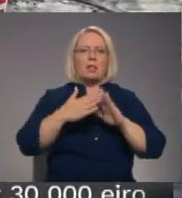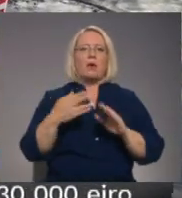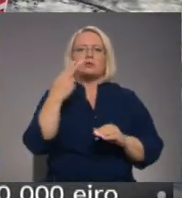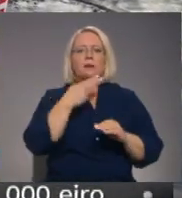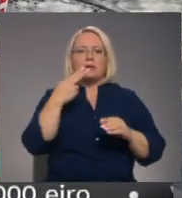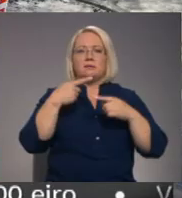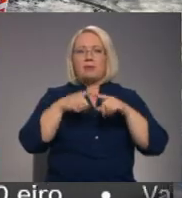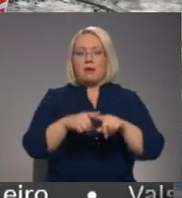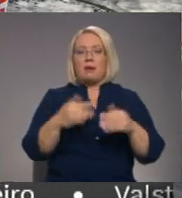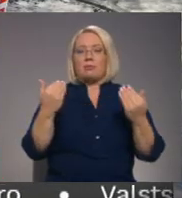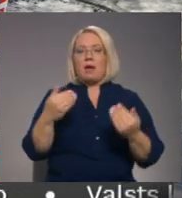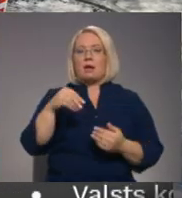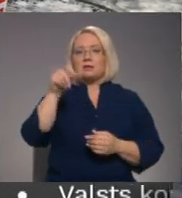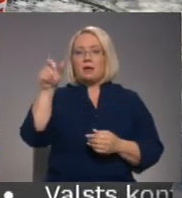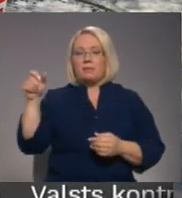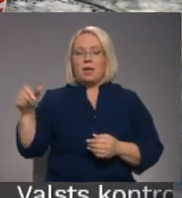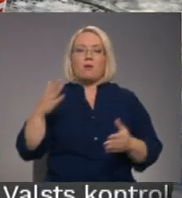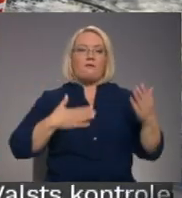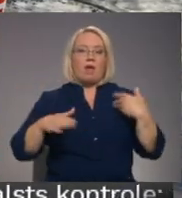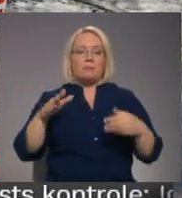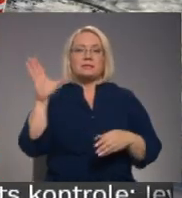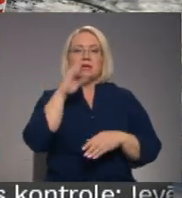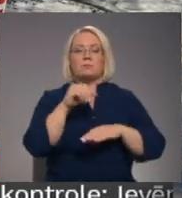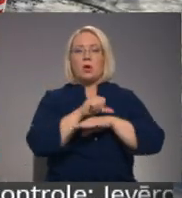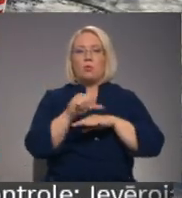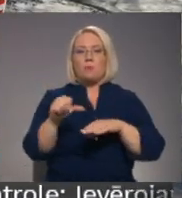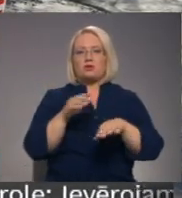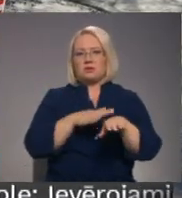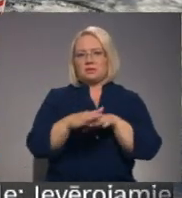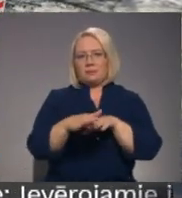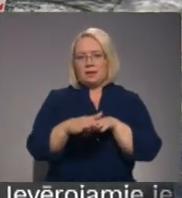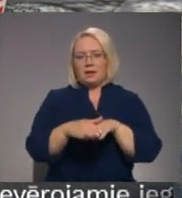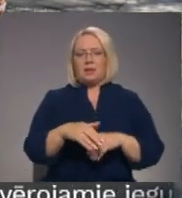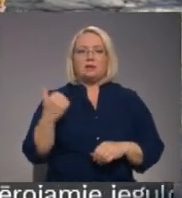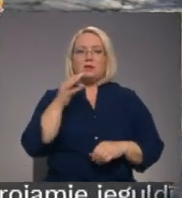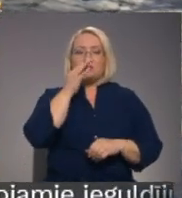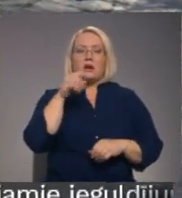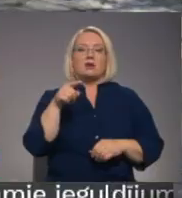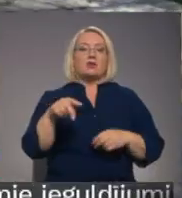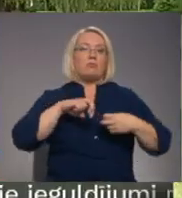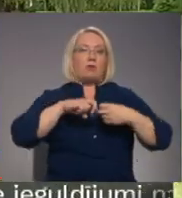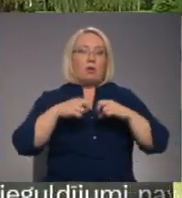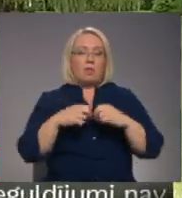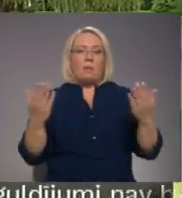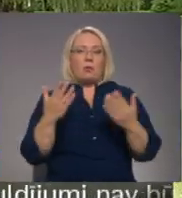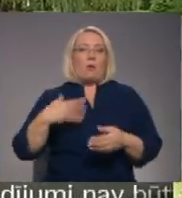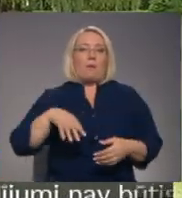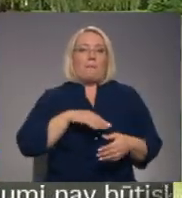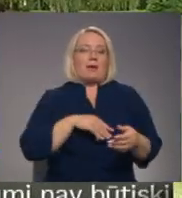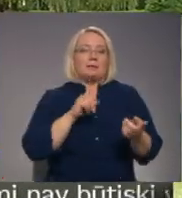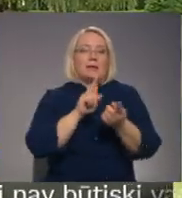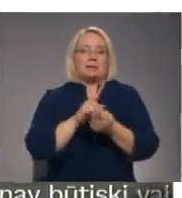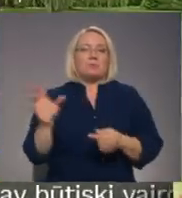tehnikai. Tagad zemnieku vēlums iespēju robežās izpildīts. Šī problēma, ar ko mēs saskaramies visos veģinālo ceļu